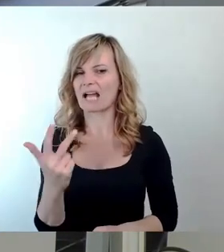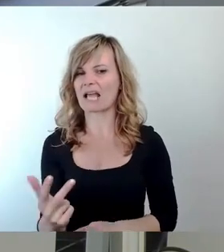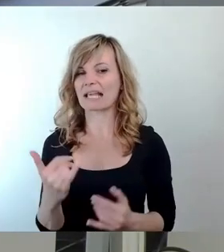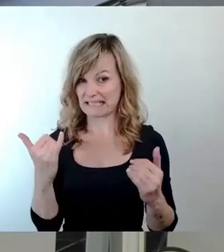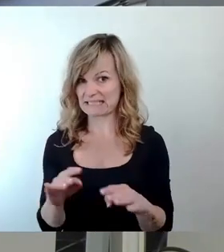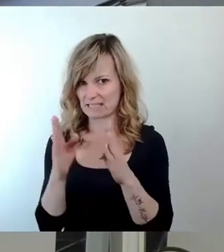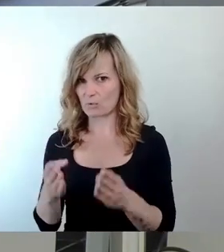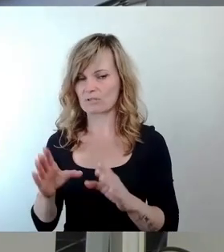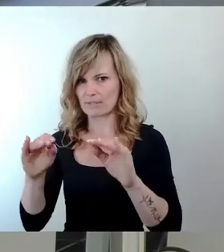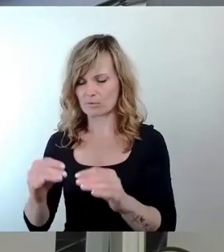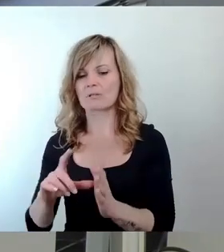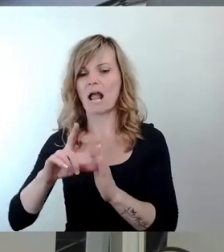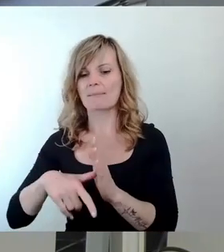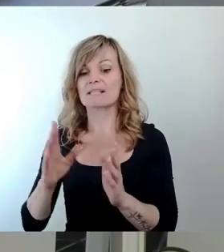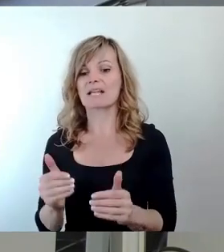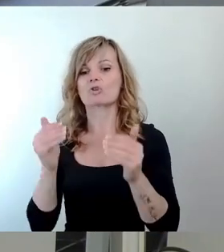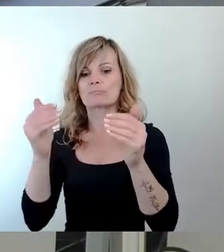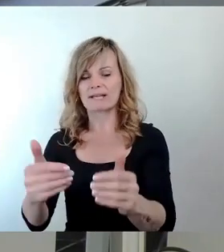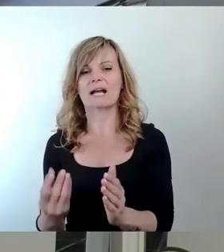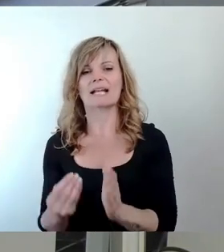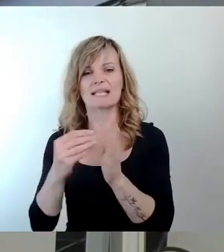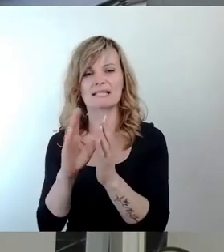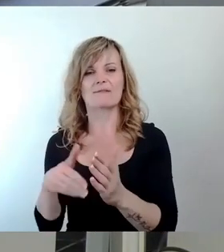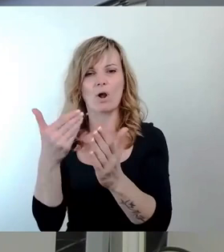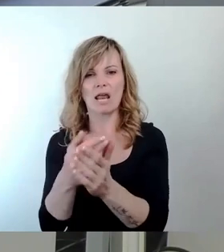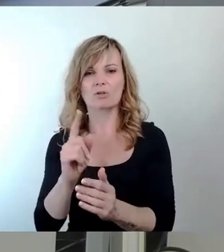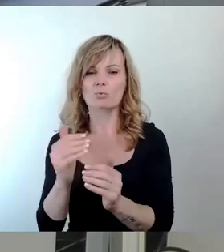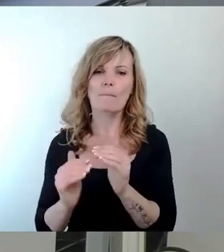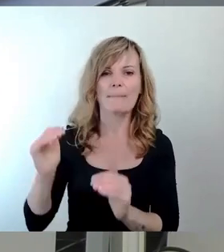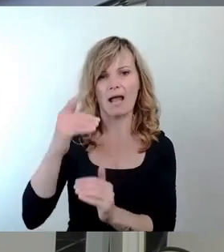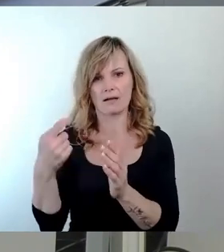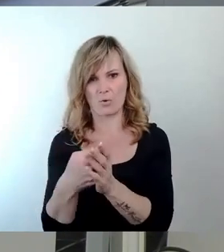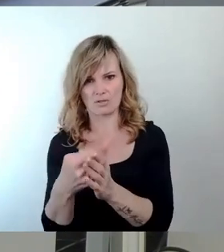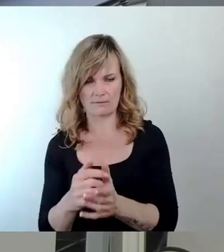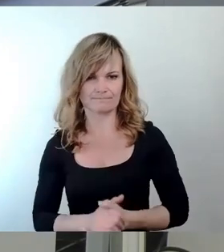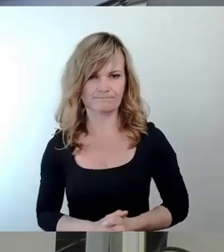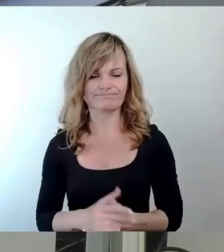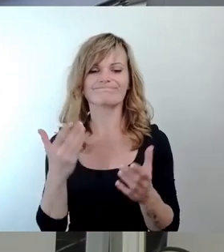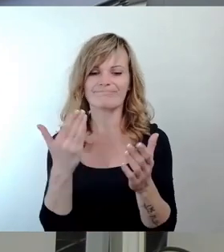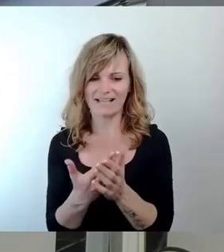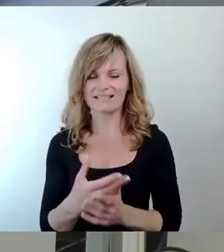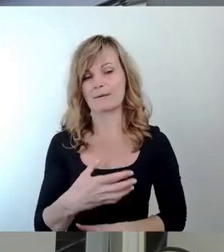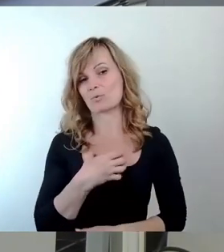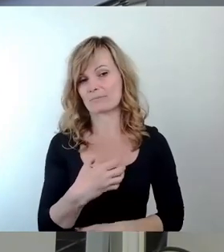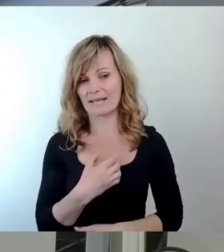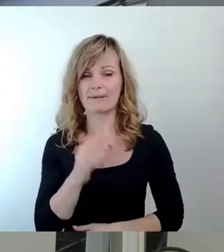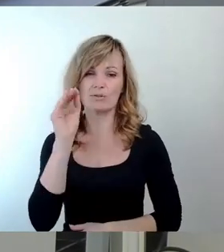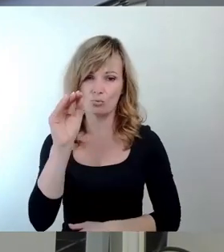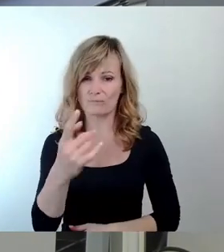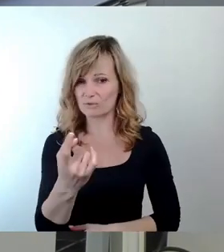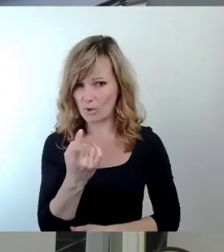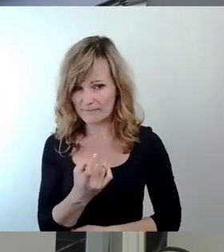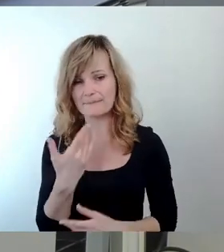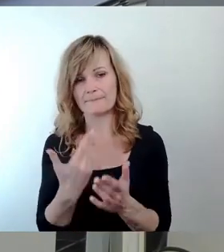ein halbes Jahr später hatten wir eine ergänzende Vorlage zu Mehrkosten. Das ist das Problem, was wir in der Zukunft haben werden und die